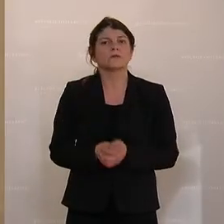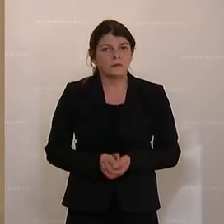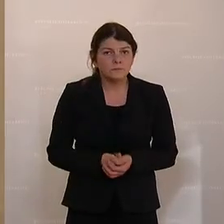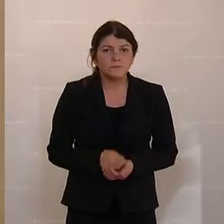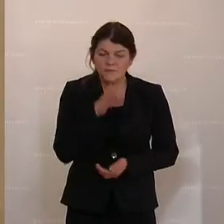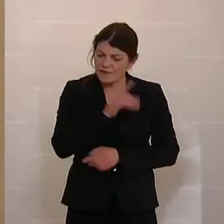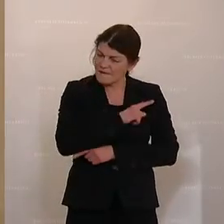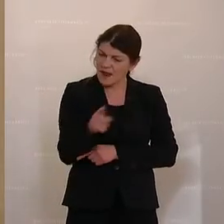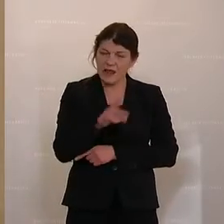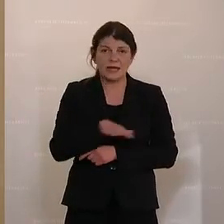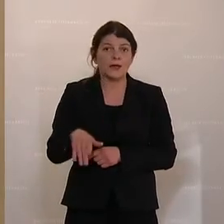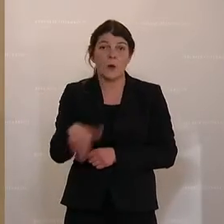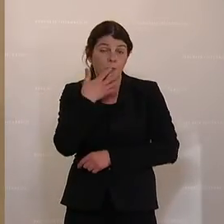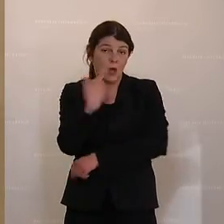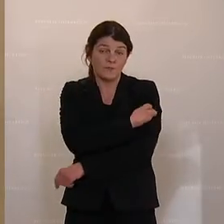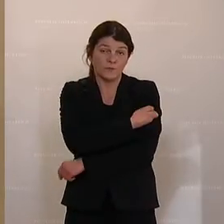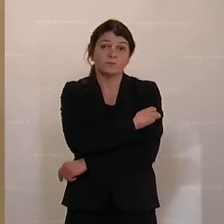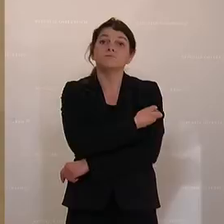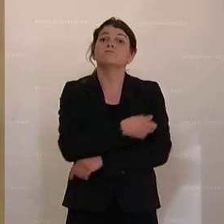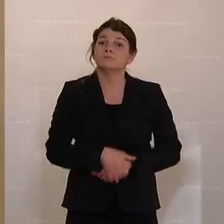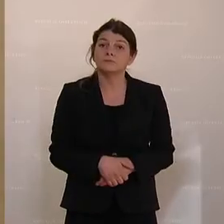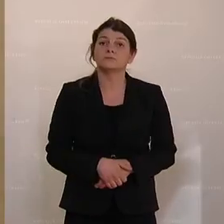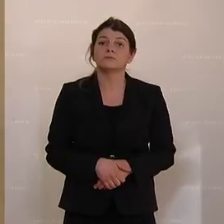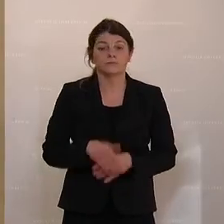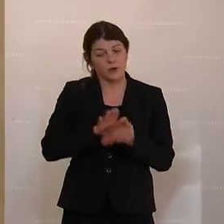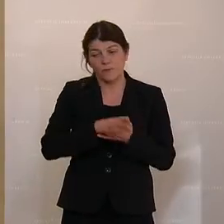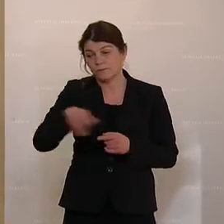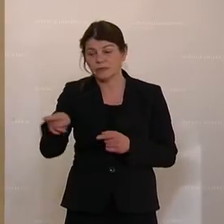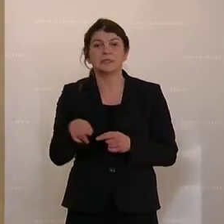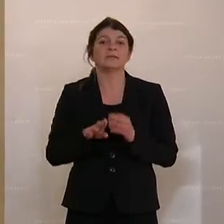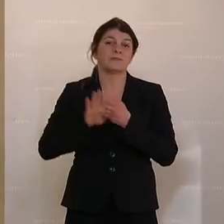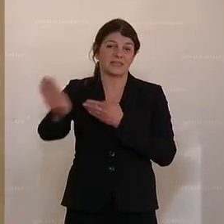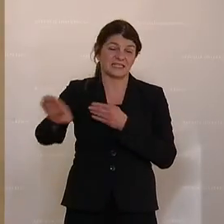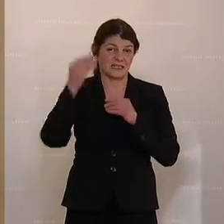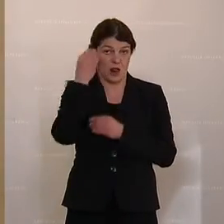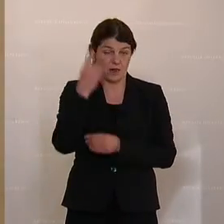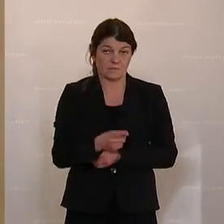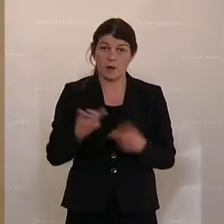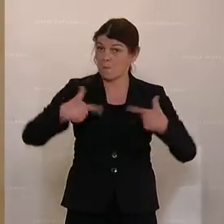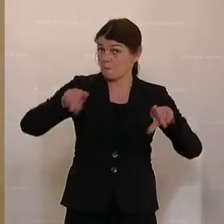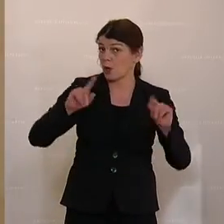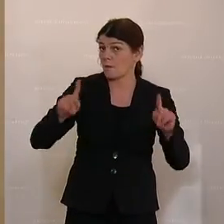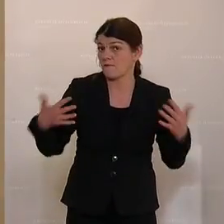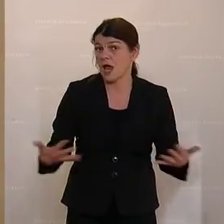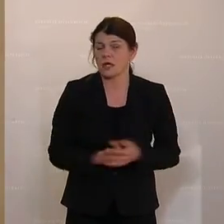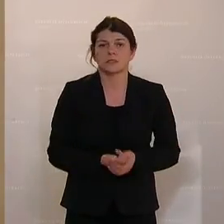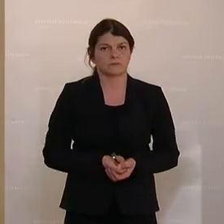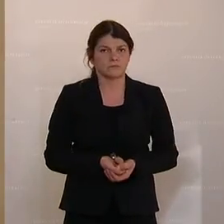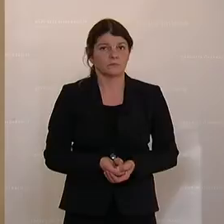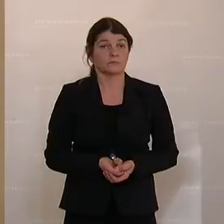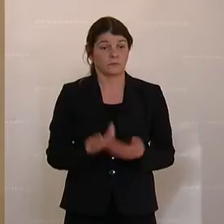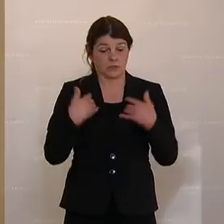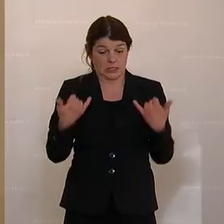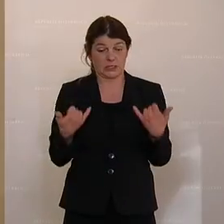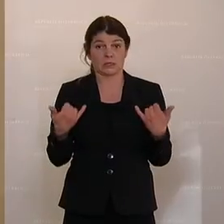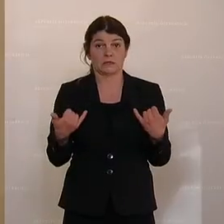alle Kinder, die ungeimpft sind, in das Distance-Learning geschickt. Das bedeutet aber im Endeffekt, wir haben